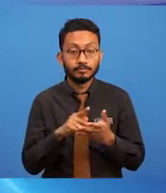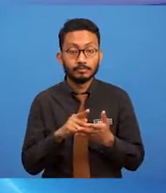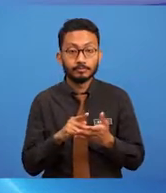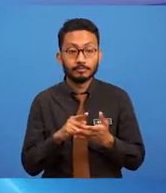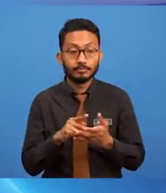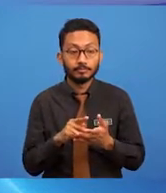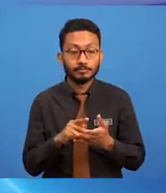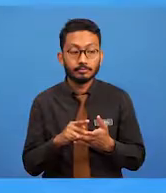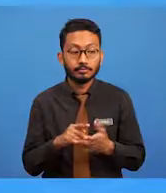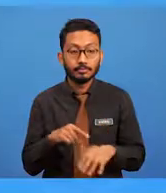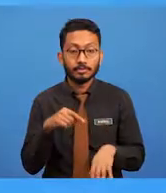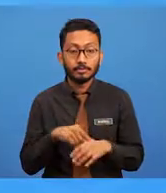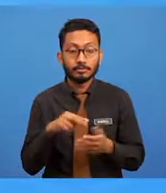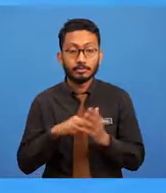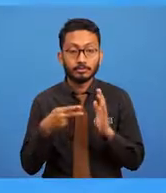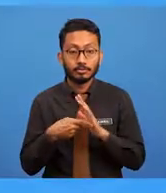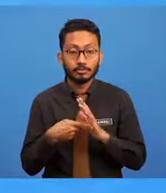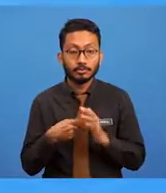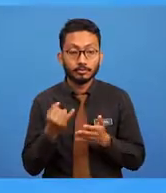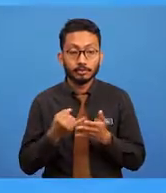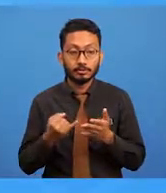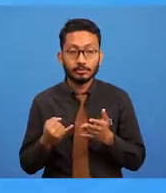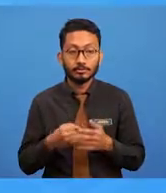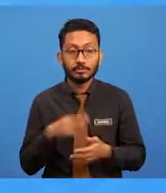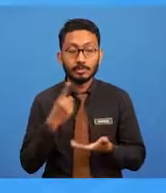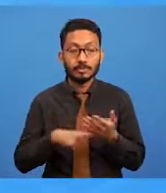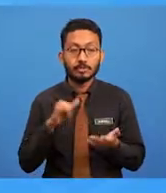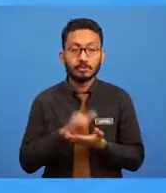lukisan. Apa itu konsep lukisan?